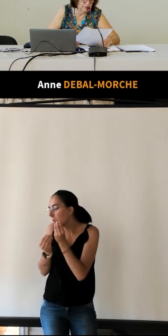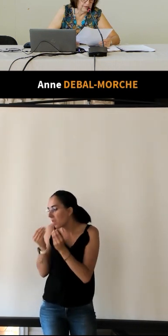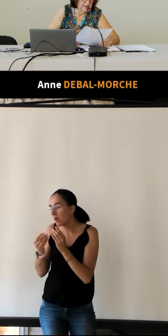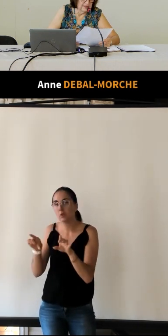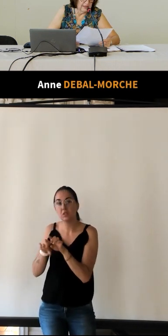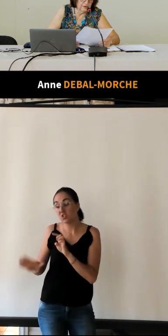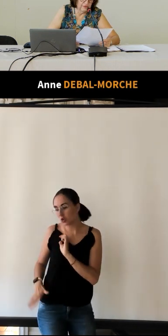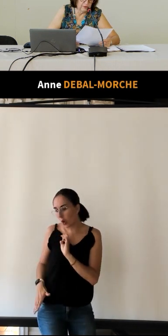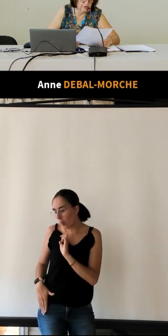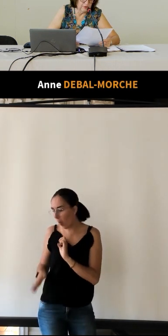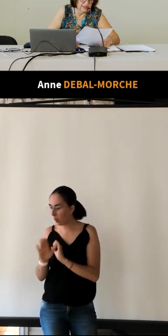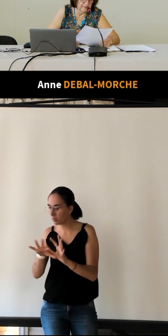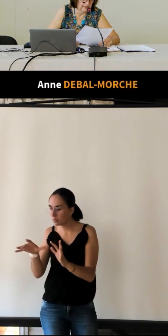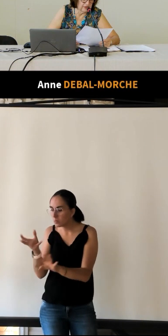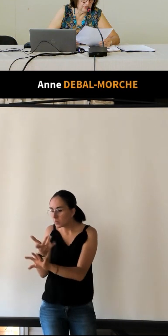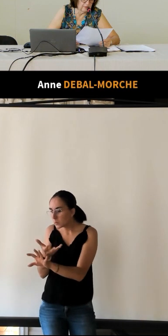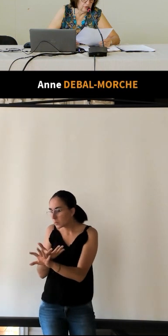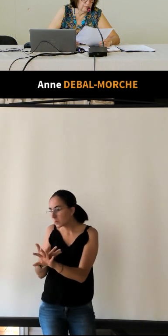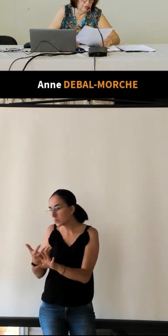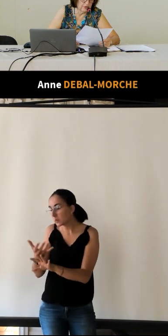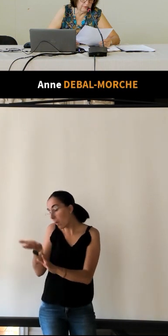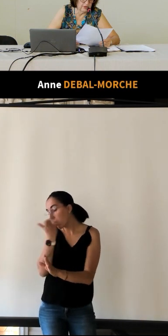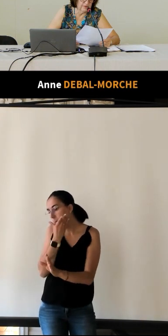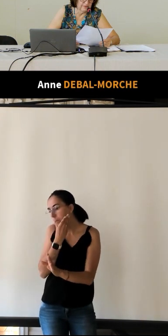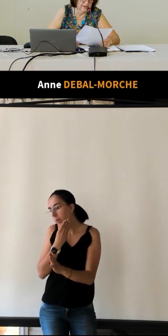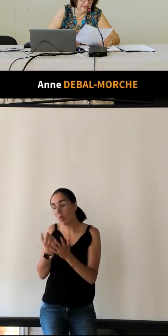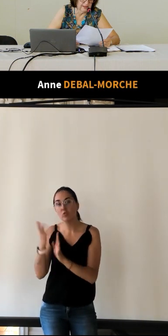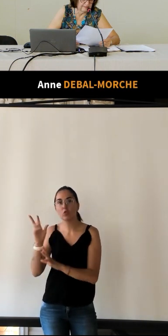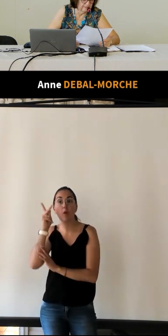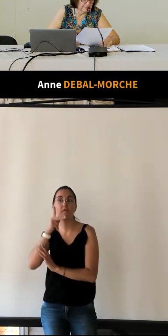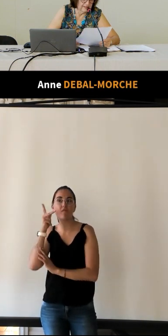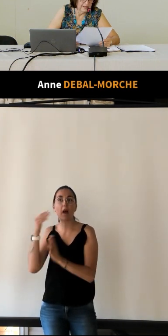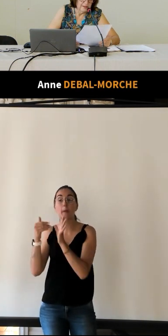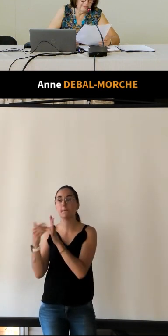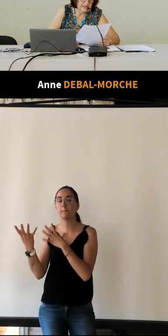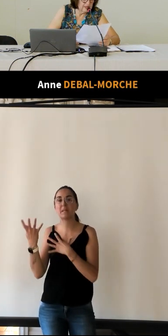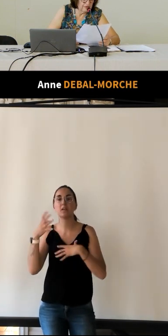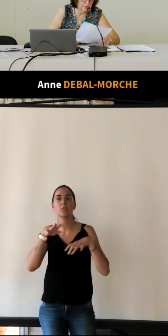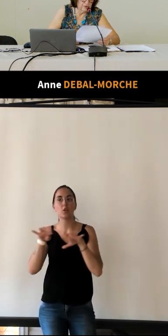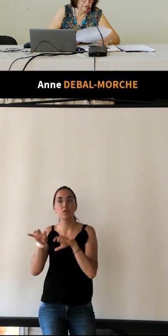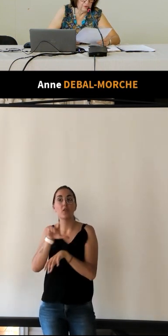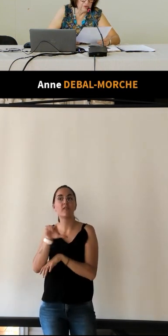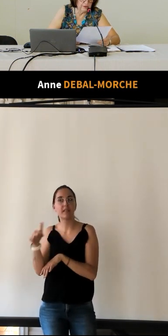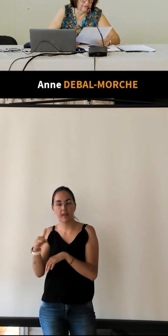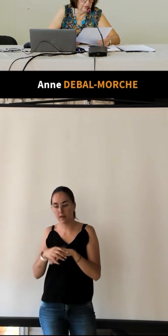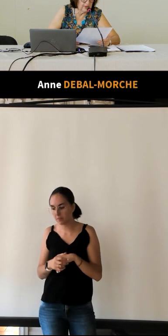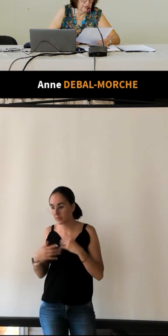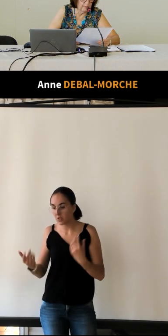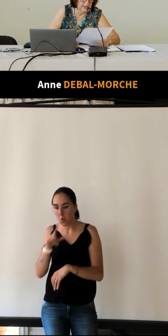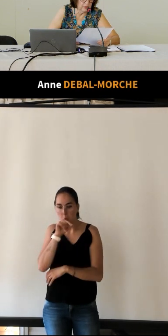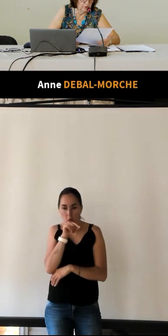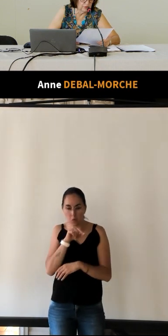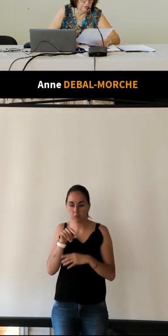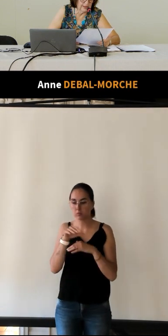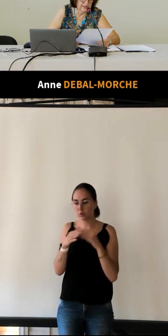jambon et que fait ressortir merveilleusement le bourgueuil 1921 magnifions ce faisant flanqué